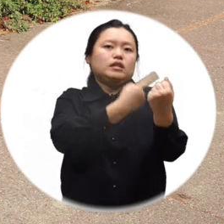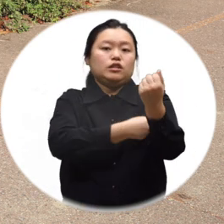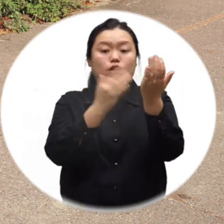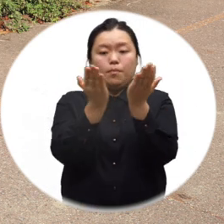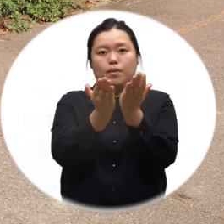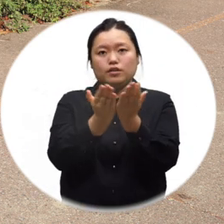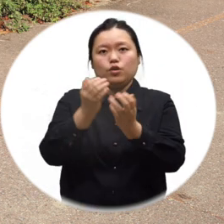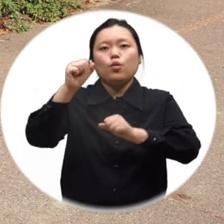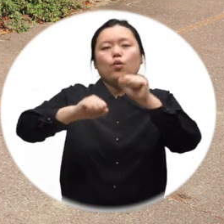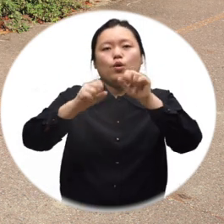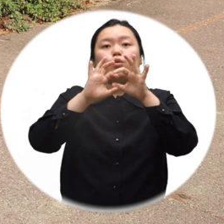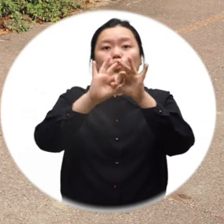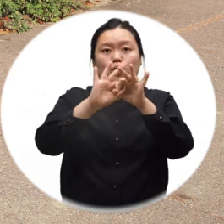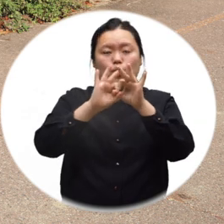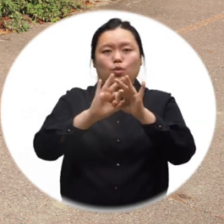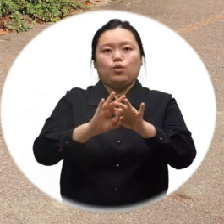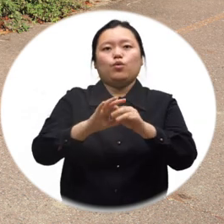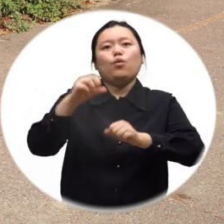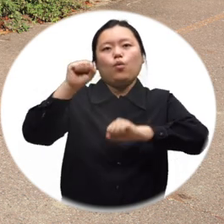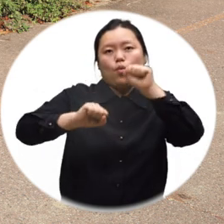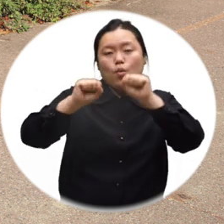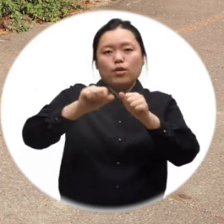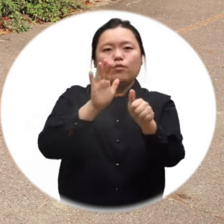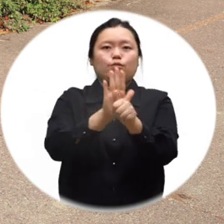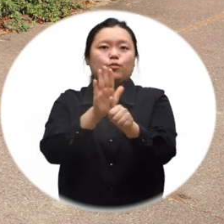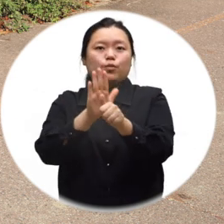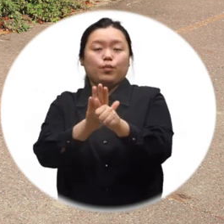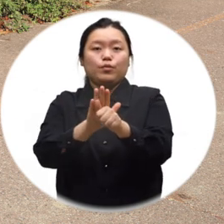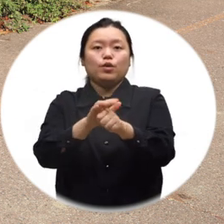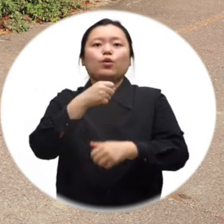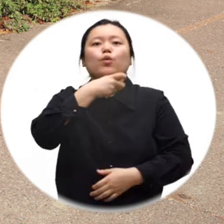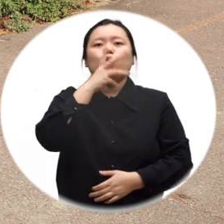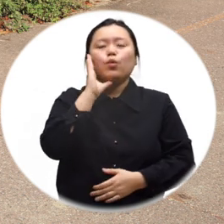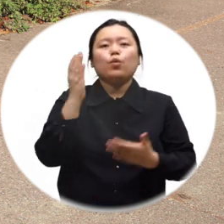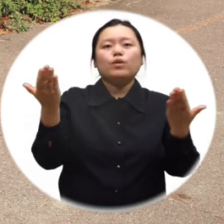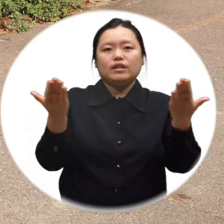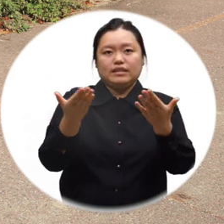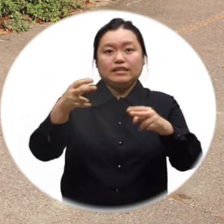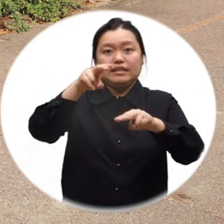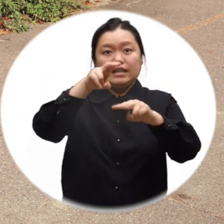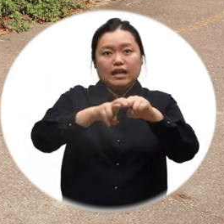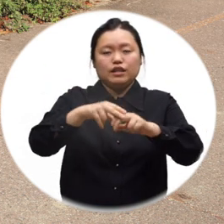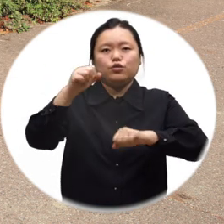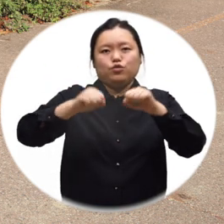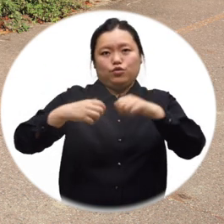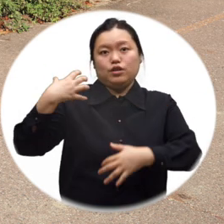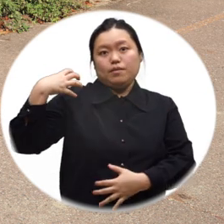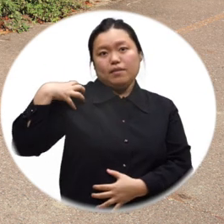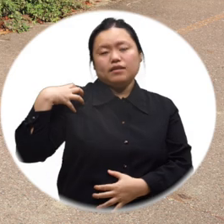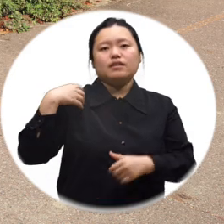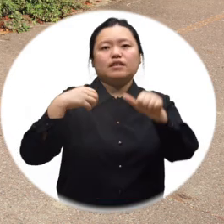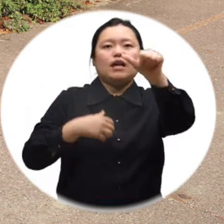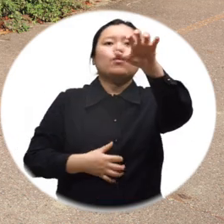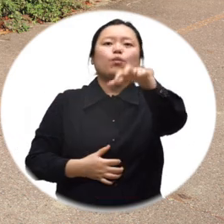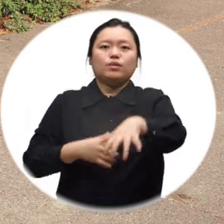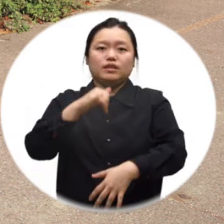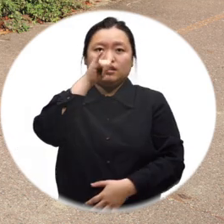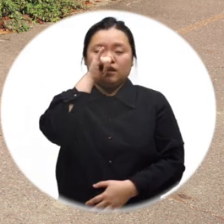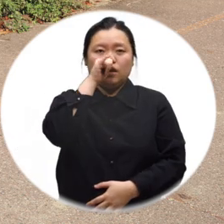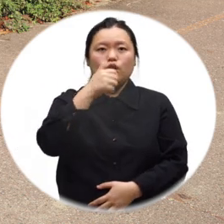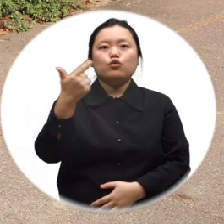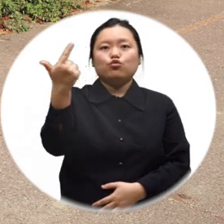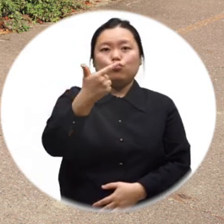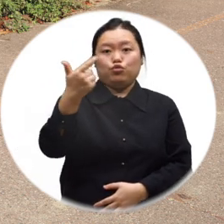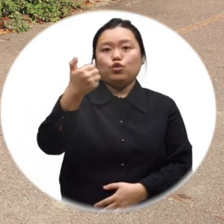노후를 보낼 수 있도록 돕는 노인일자리 수행기관 5곳이 있습니다. 총 6,053명의 어르신들이 참여하고